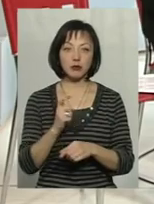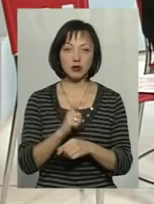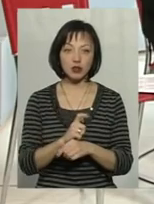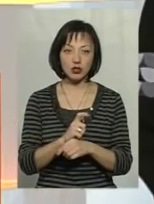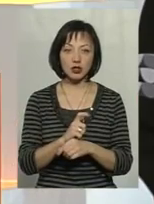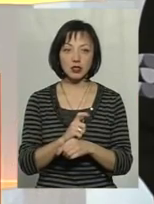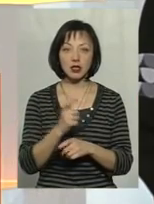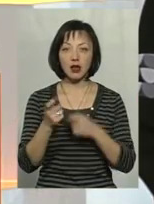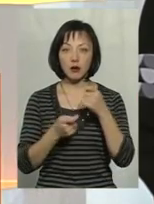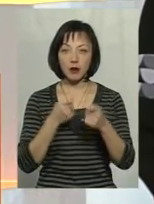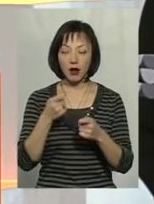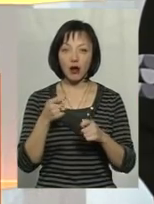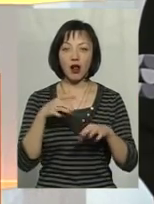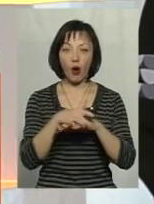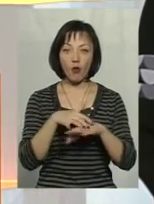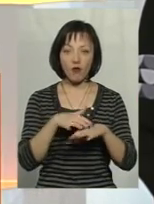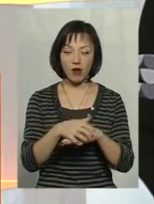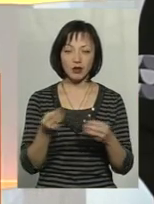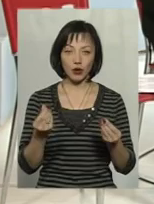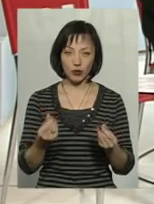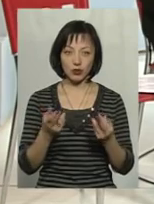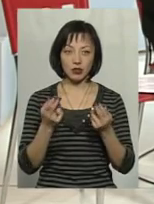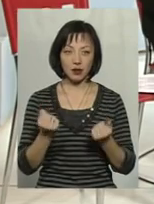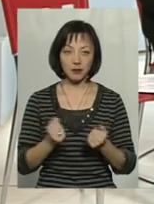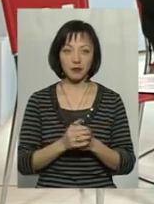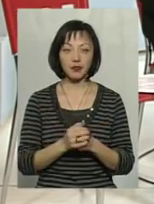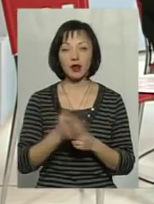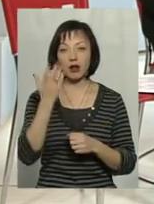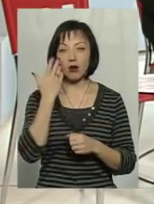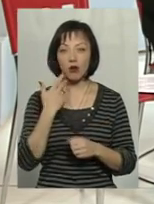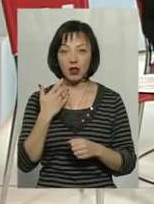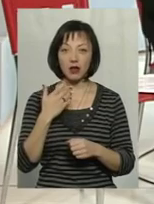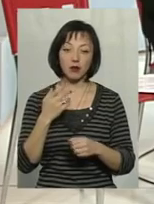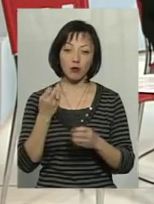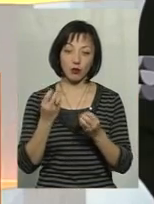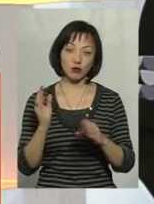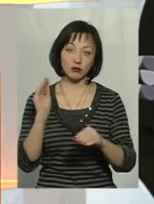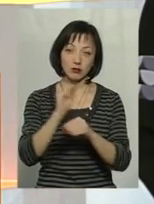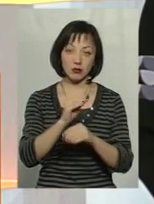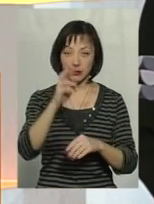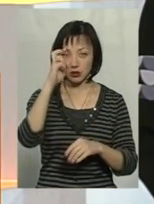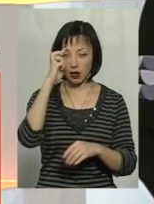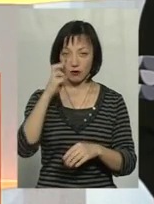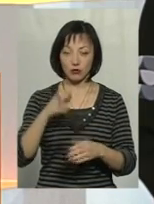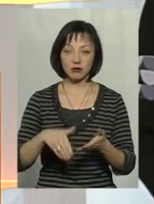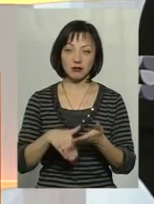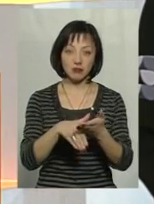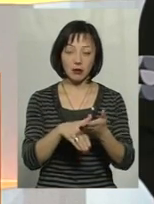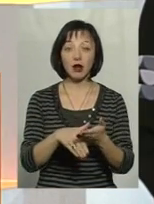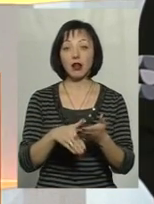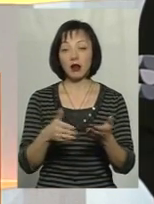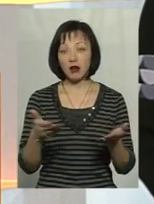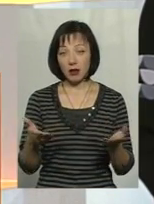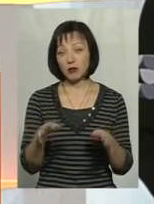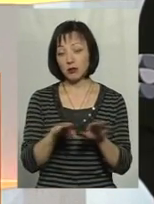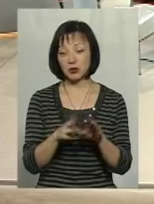ретельніше рахувати гроші. Тобто, коли воно проходило транзитом з державного бюджету, тоді